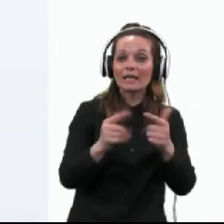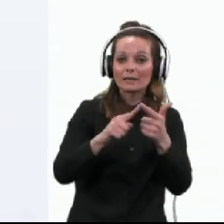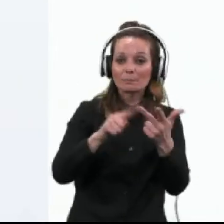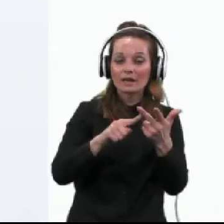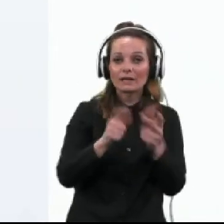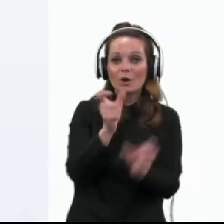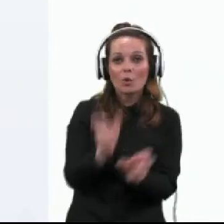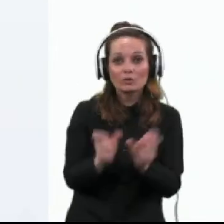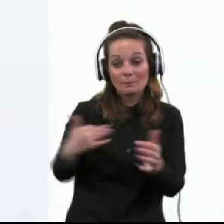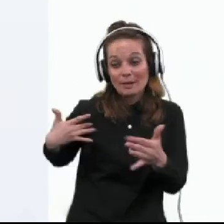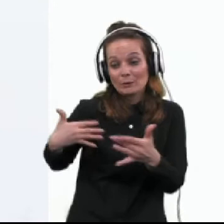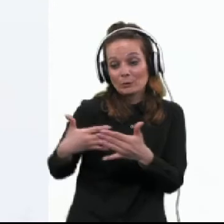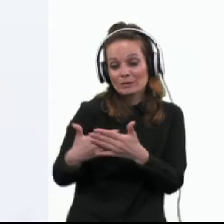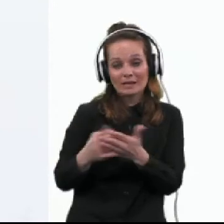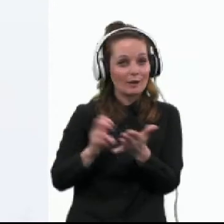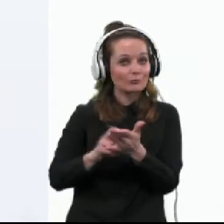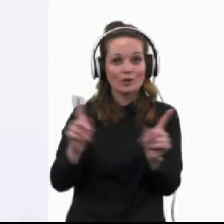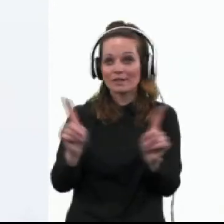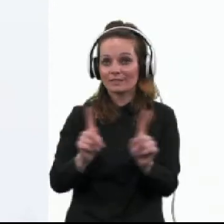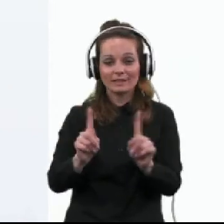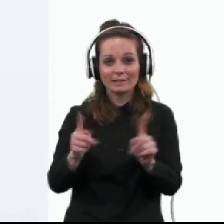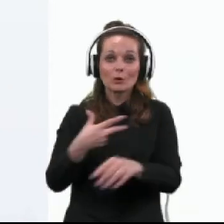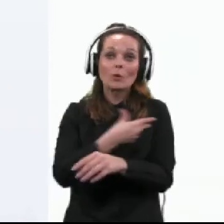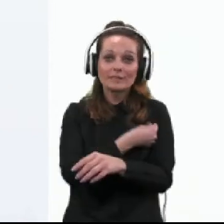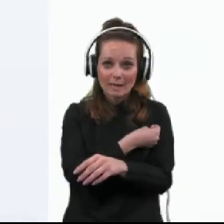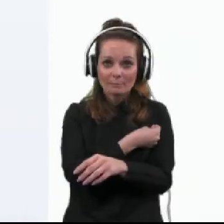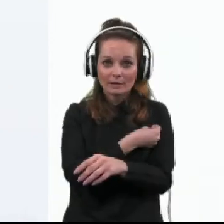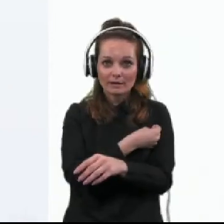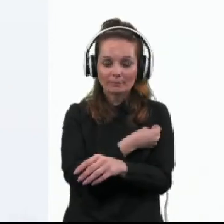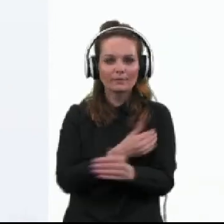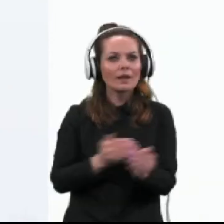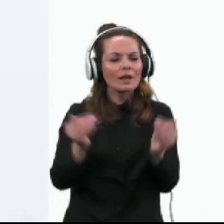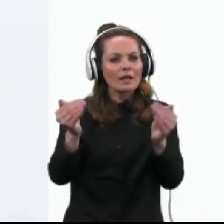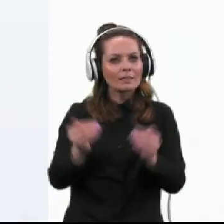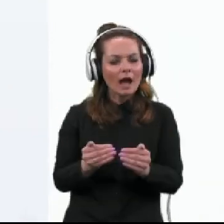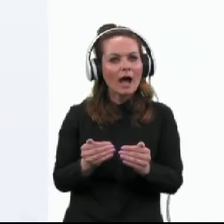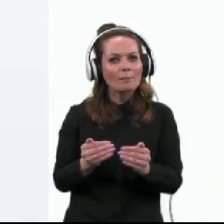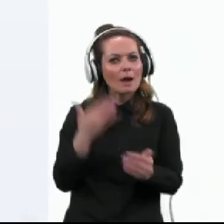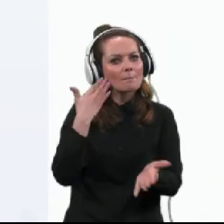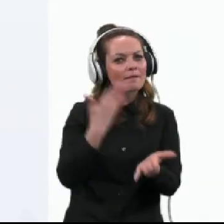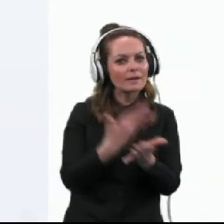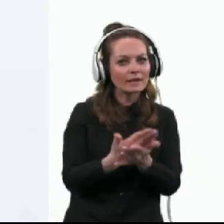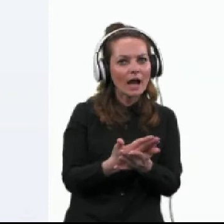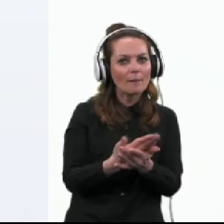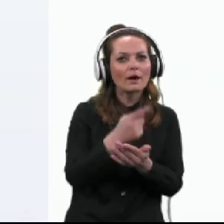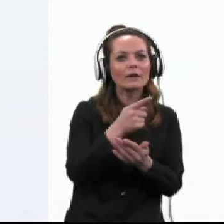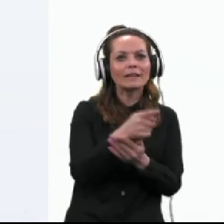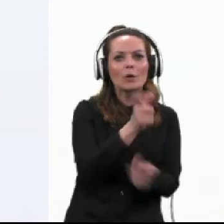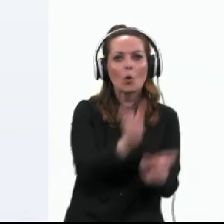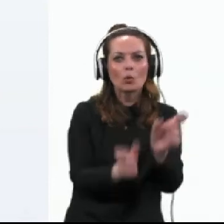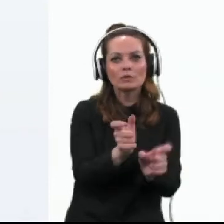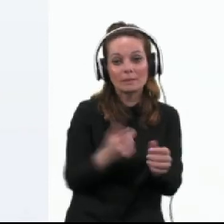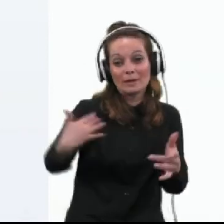osebah, ki se dosedaj še niso cepile. Najmanjša nagnevsk teorijam zorote pa pri osebah,